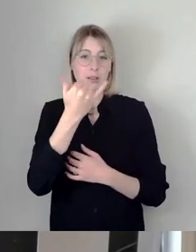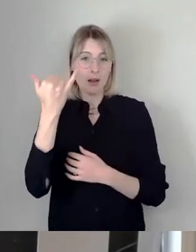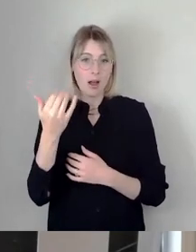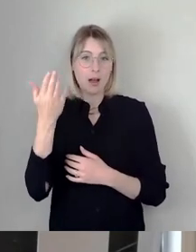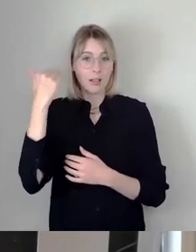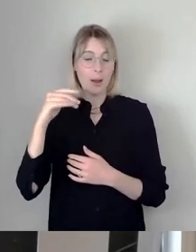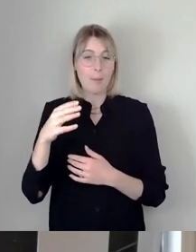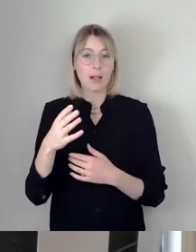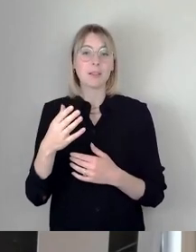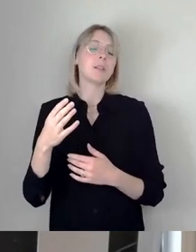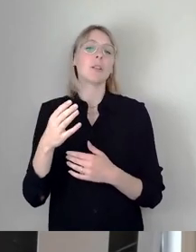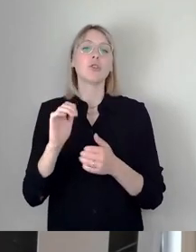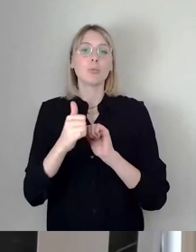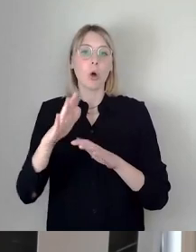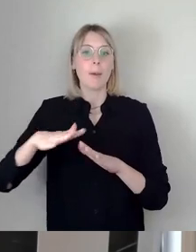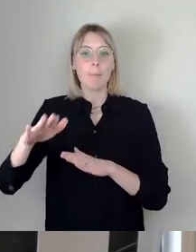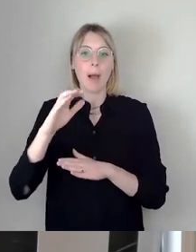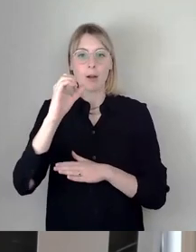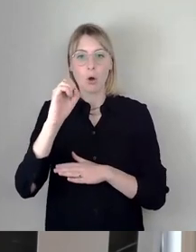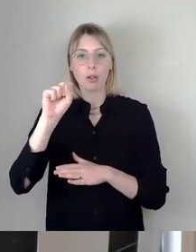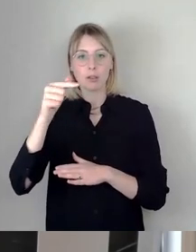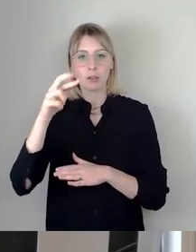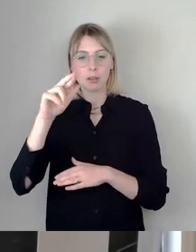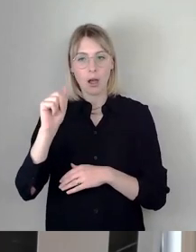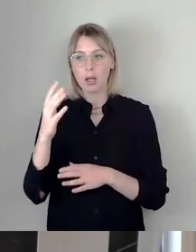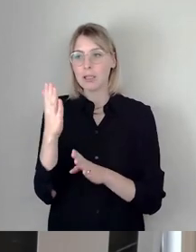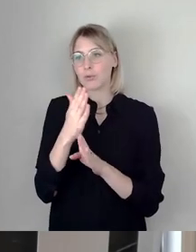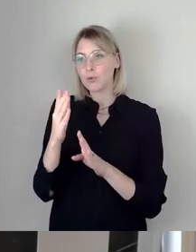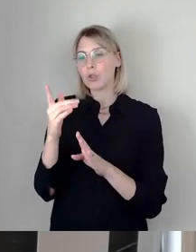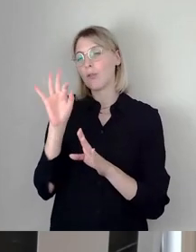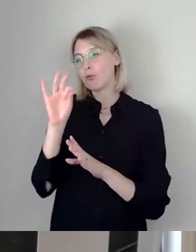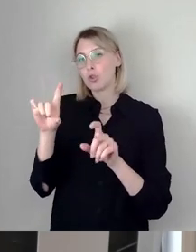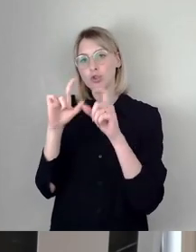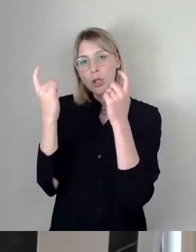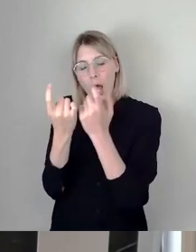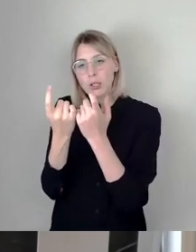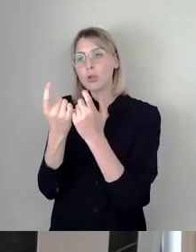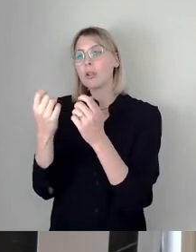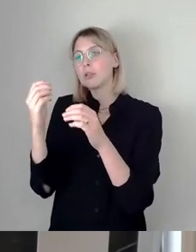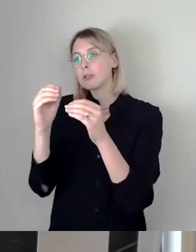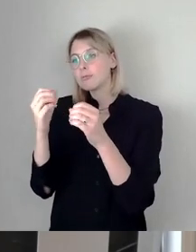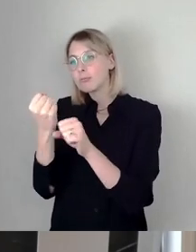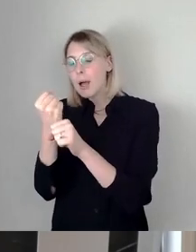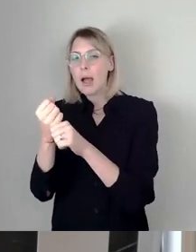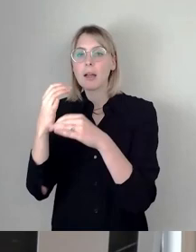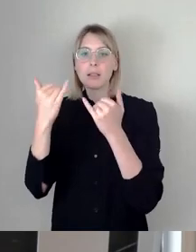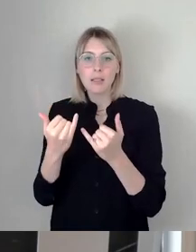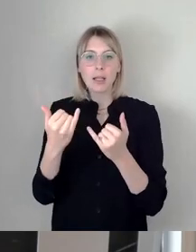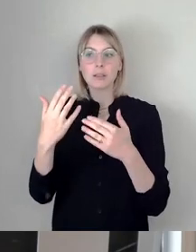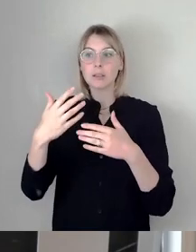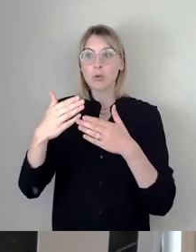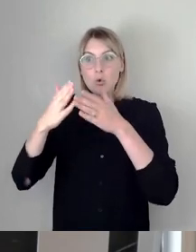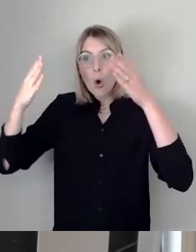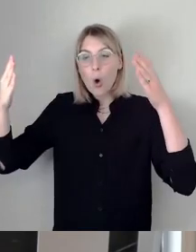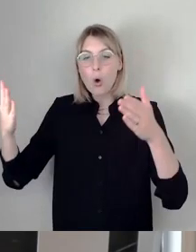Sportpark Ostra. Dann haben wir zwischendurch mal ein bisschen was für das Stadion gemacht. Dann haben wir es groß gedacht und jetzt groß gemacht. Jetzt wird es bald eröffnet. Und wir